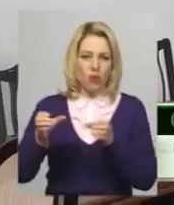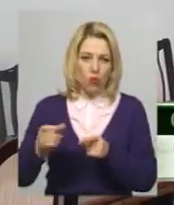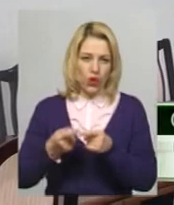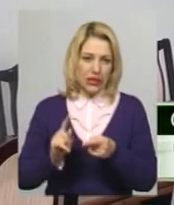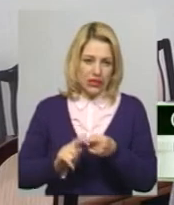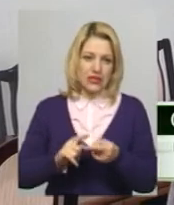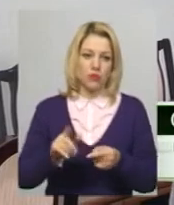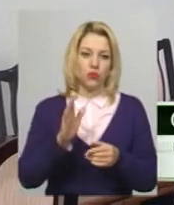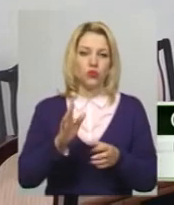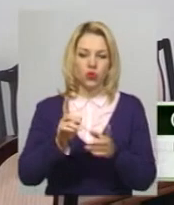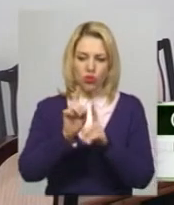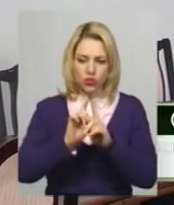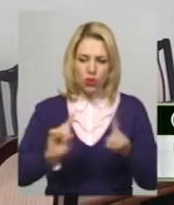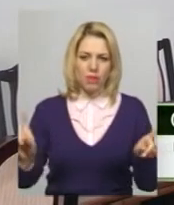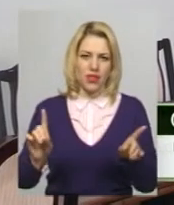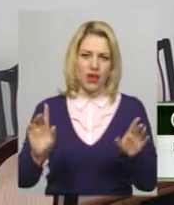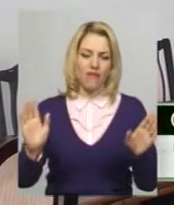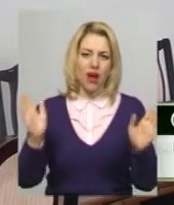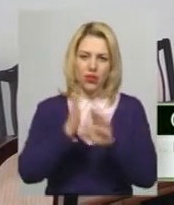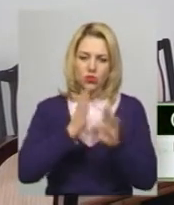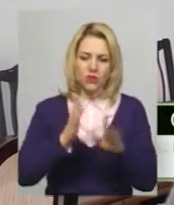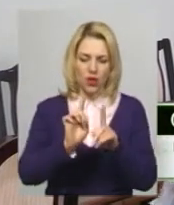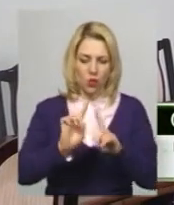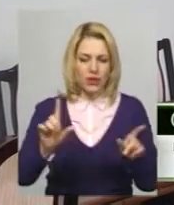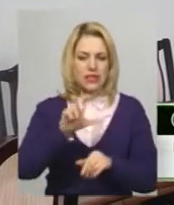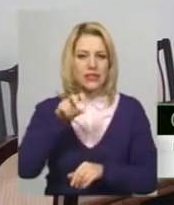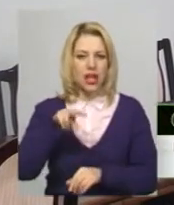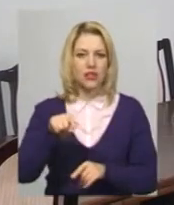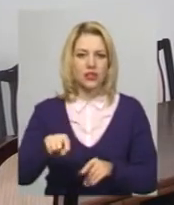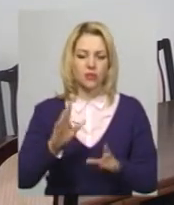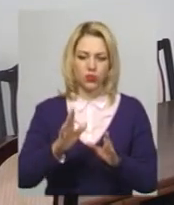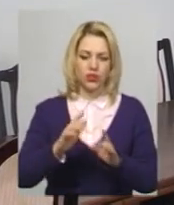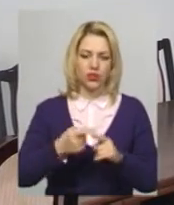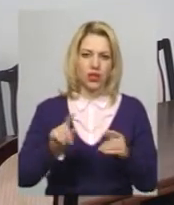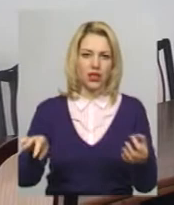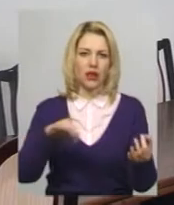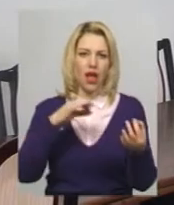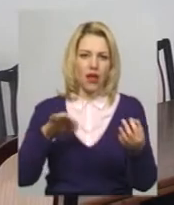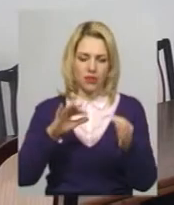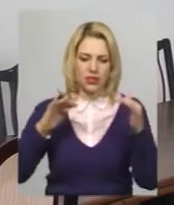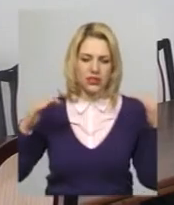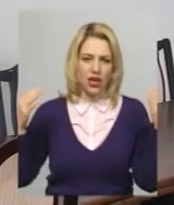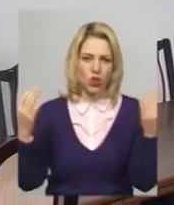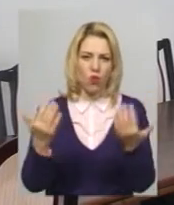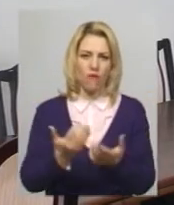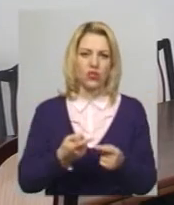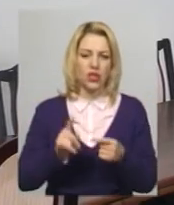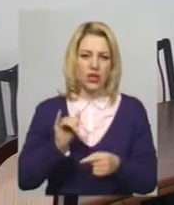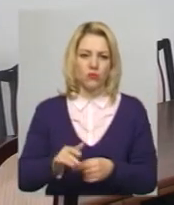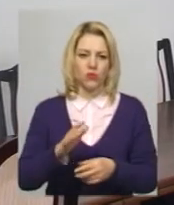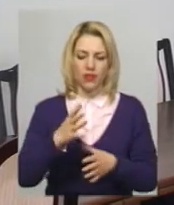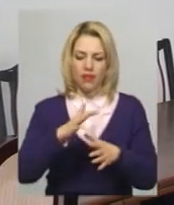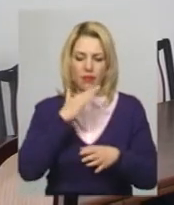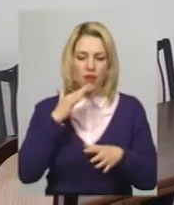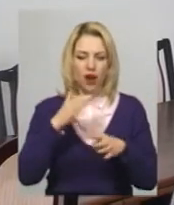виконуватися в особливій атмосфері, особливій залі. це такий камерний середовище, камерний такий просір набагато краще